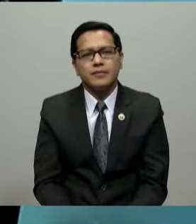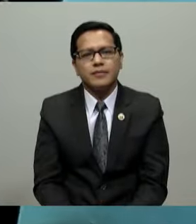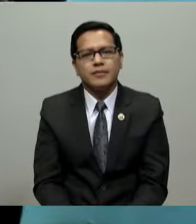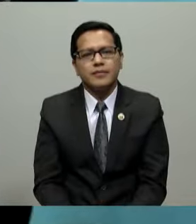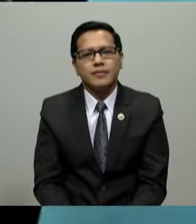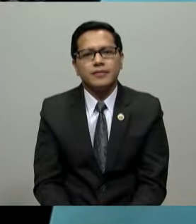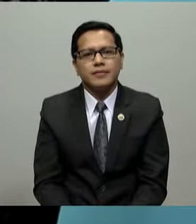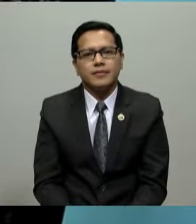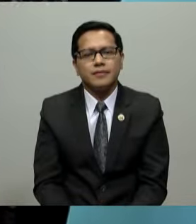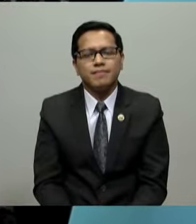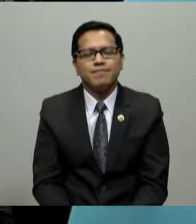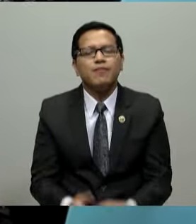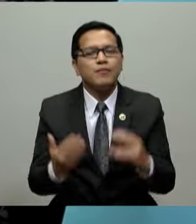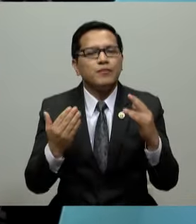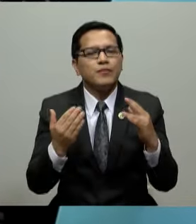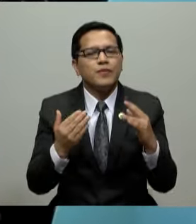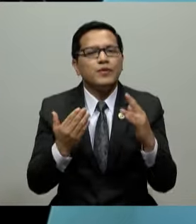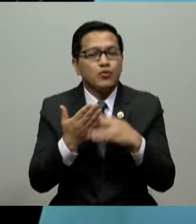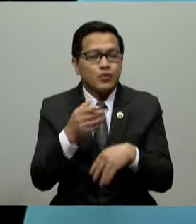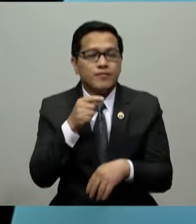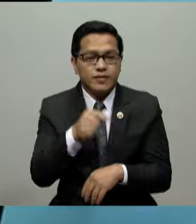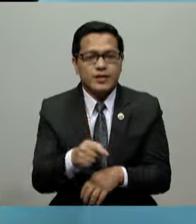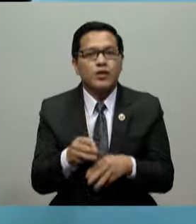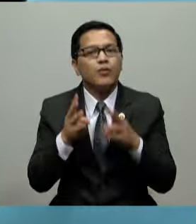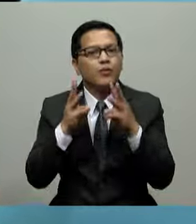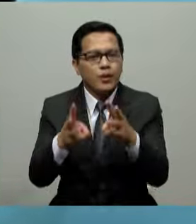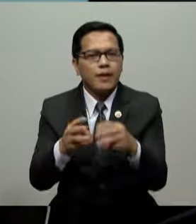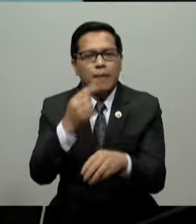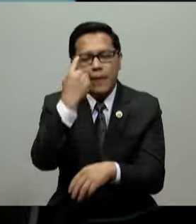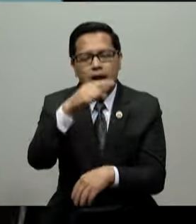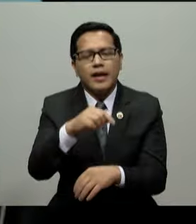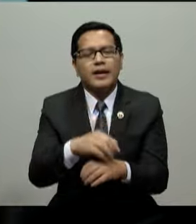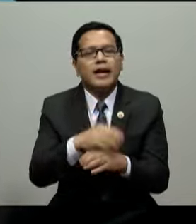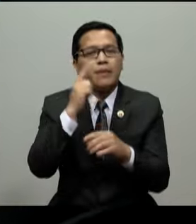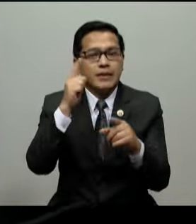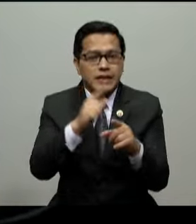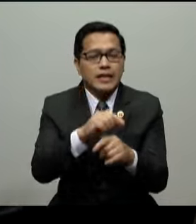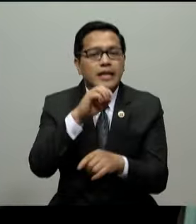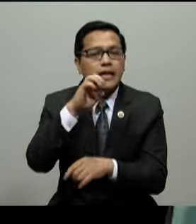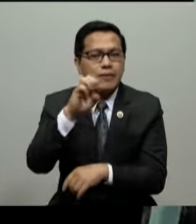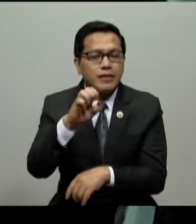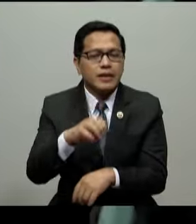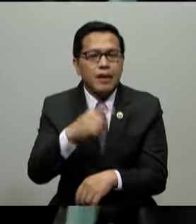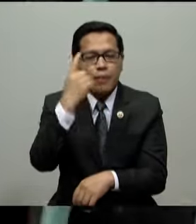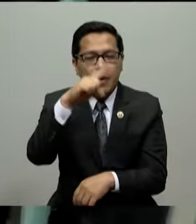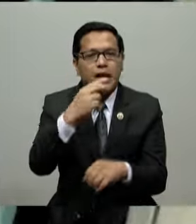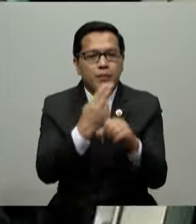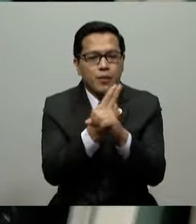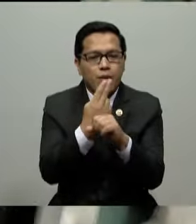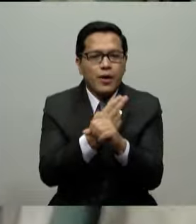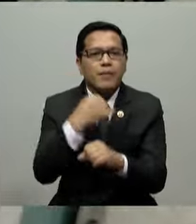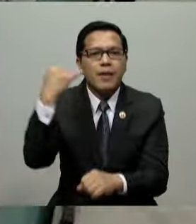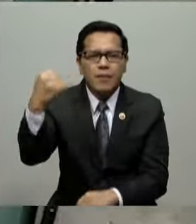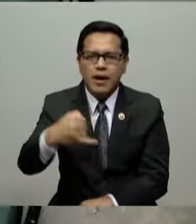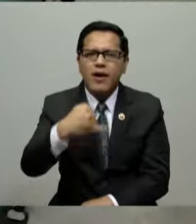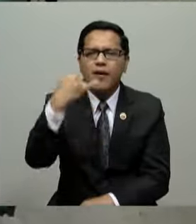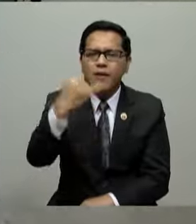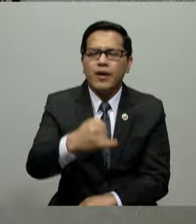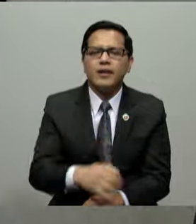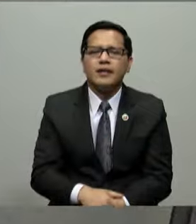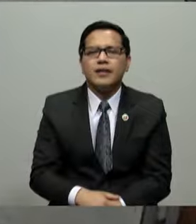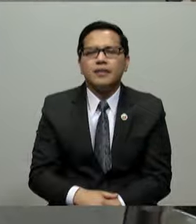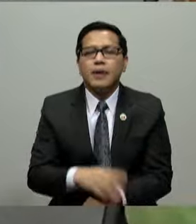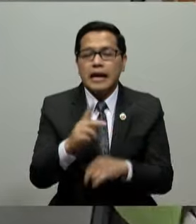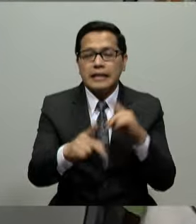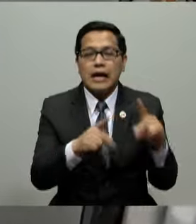Naging daan din ito para kay kapatid na Nilda upang kasangkapanin siya ng Panginoon Diyos na makapag-anyaya ng mga taong